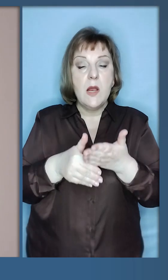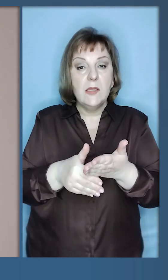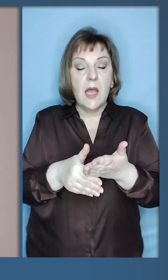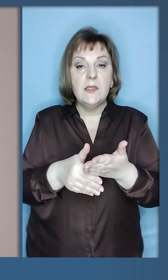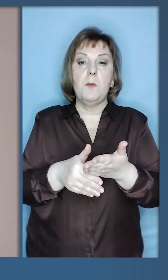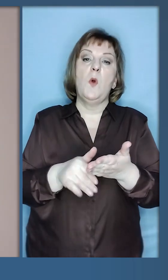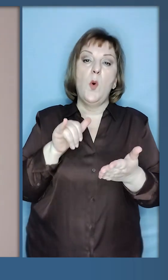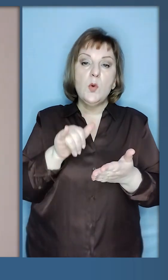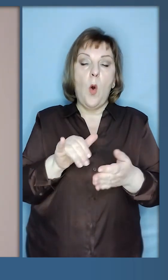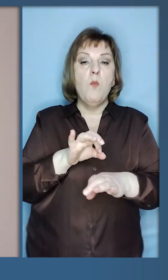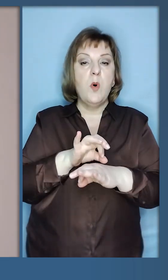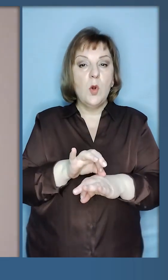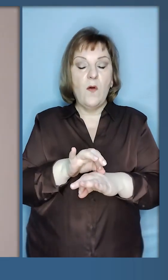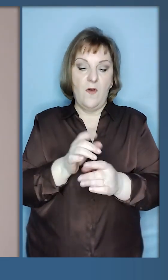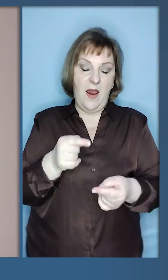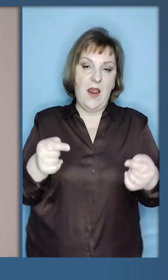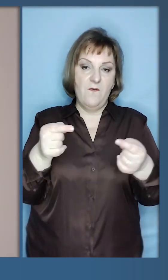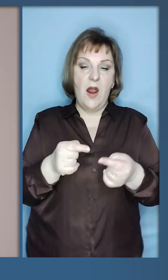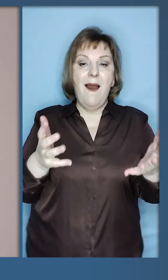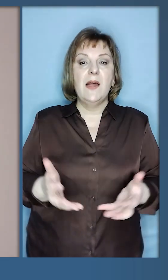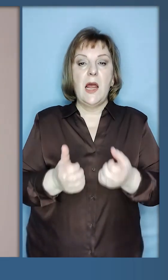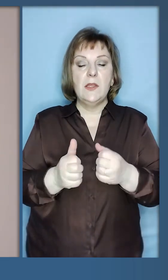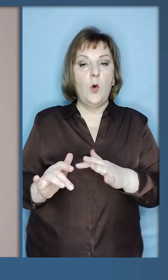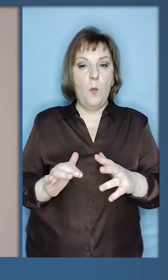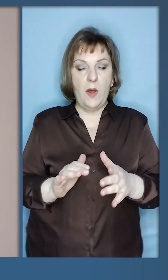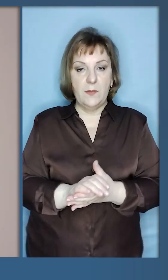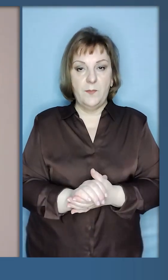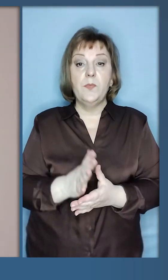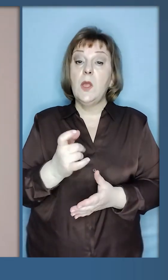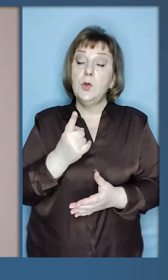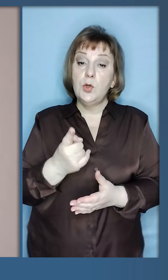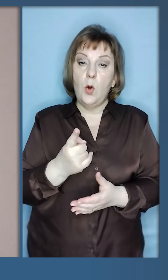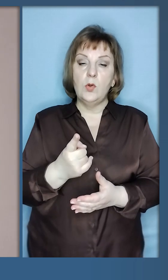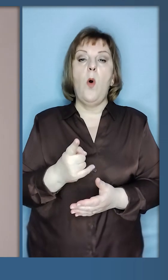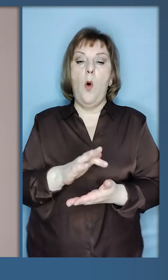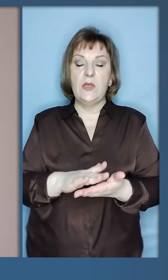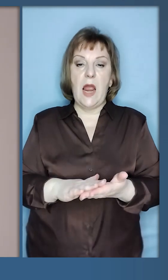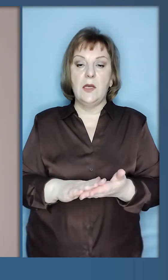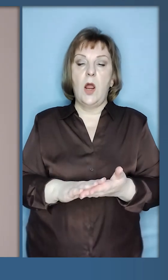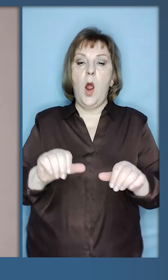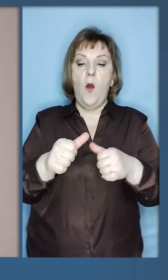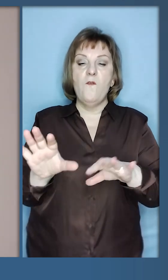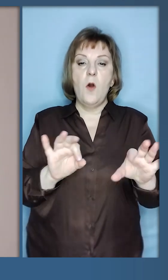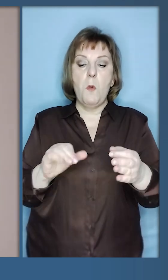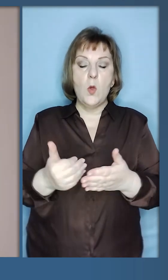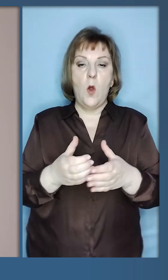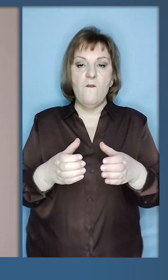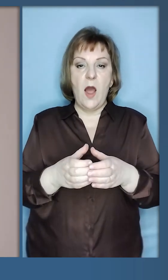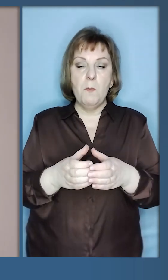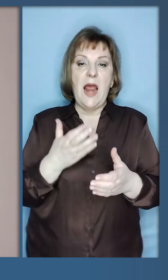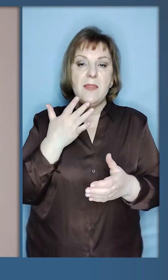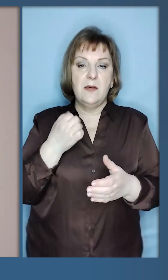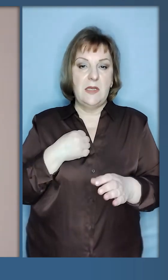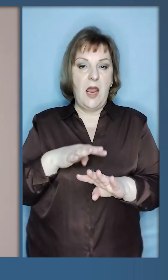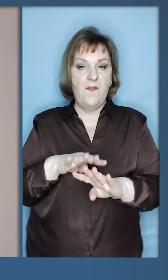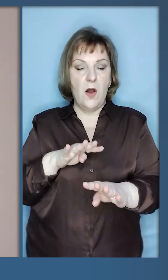підтримку у проведенні відповідної рятувальної операції. Ще одне, триває формування нових бригад